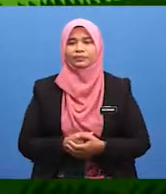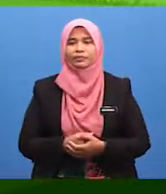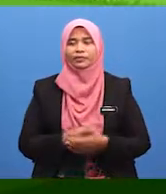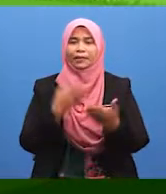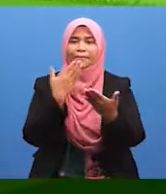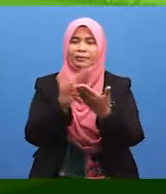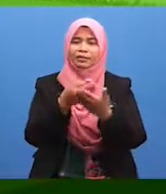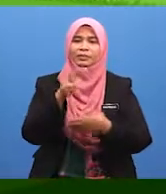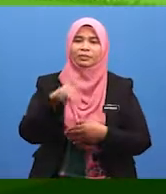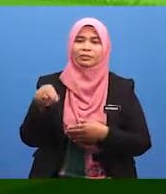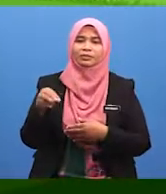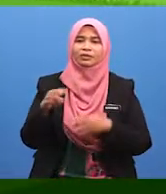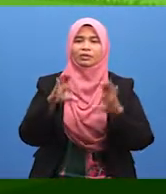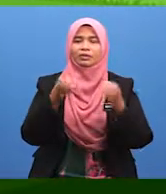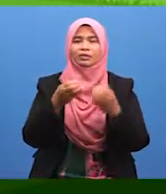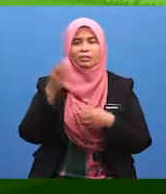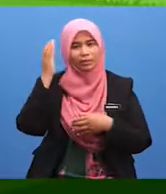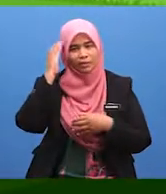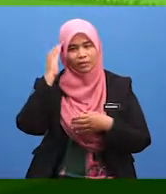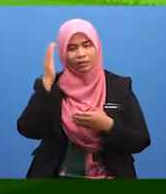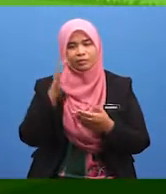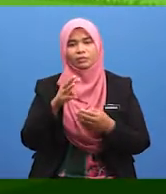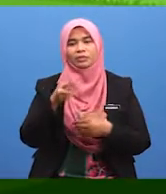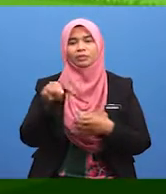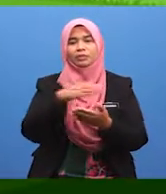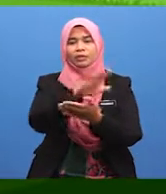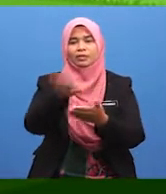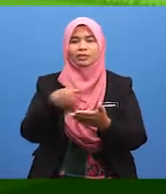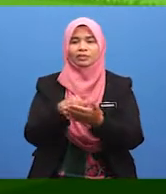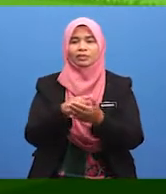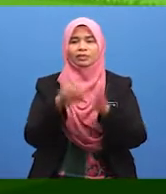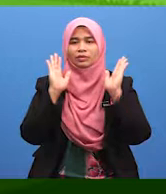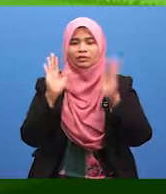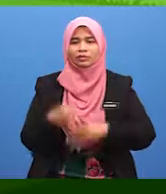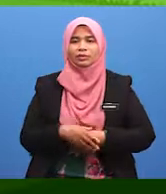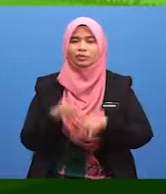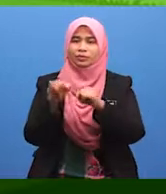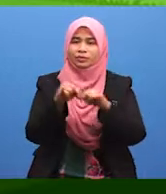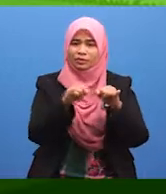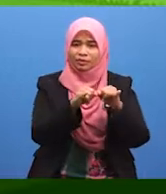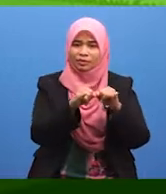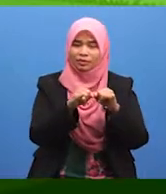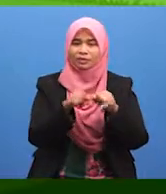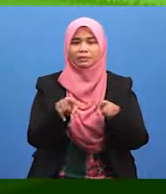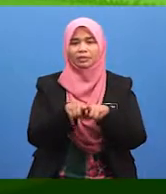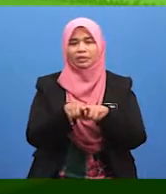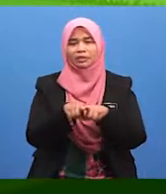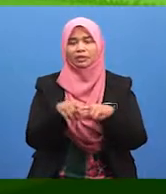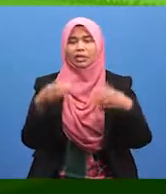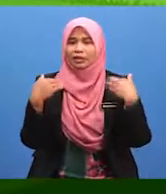baik murid-murid, buat pengetahuan murid-murid semua. Solat juga begitu.